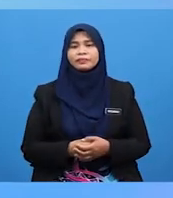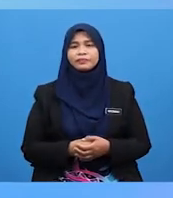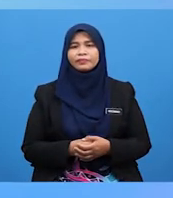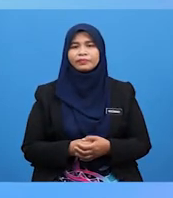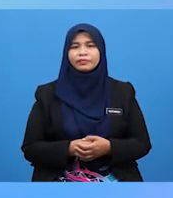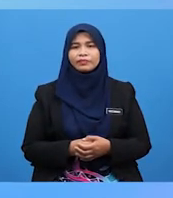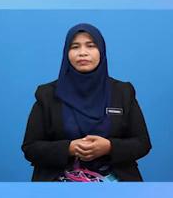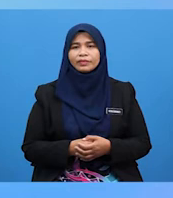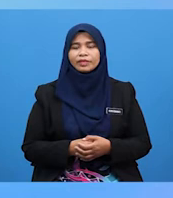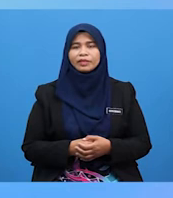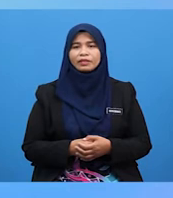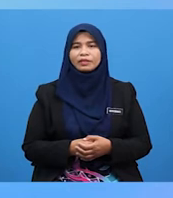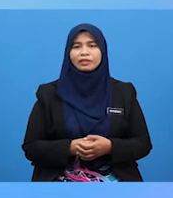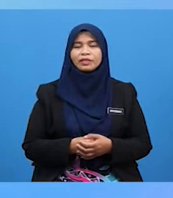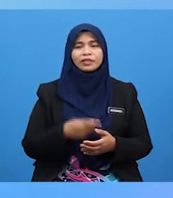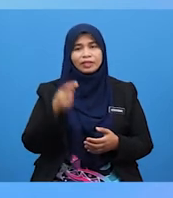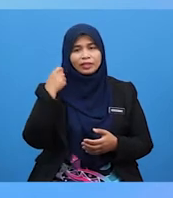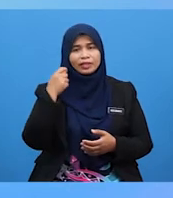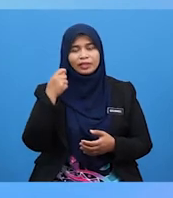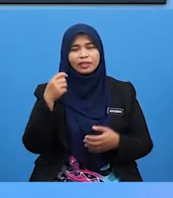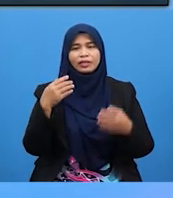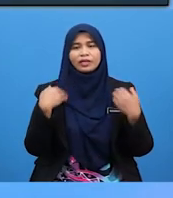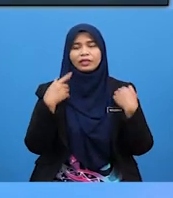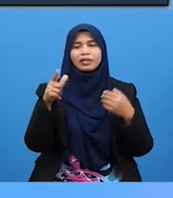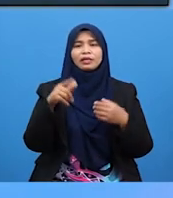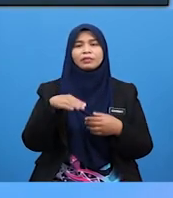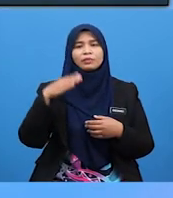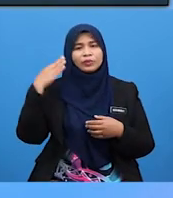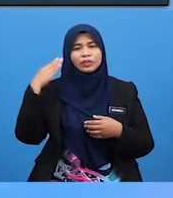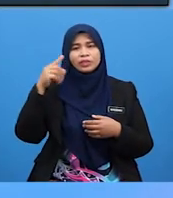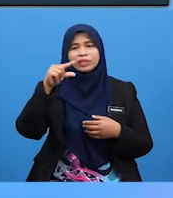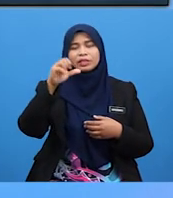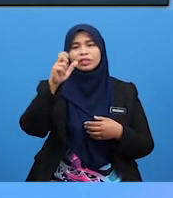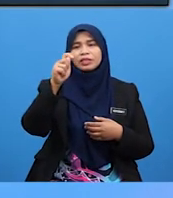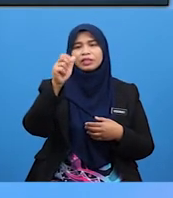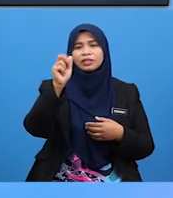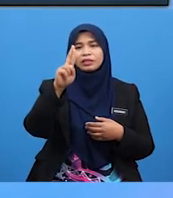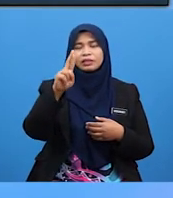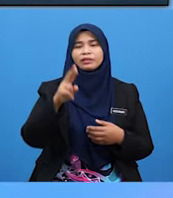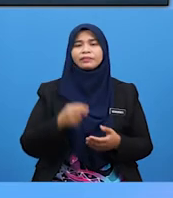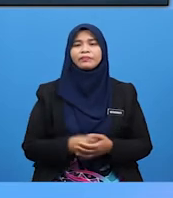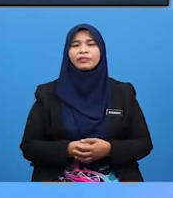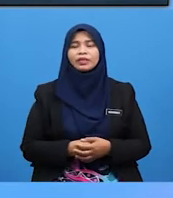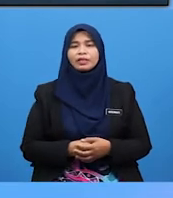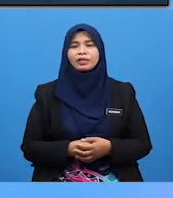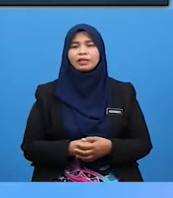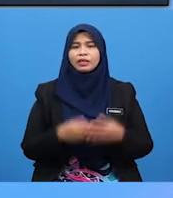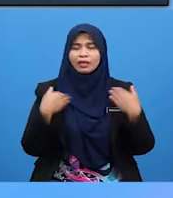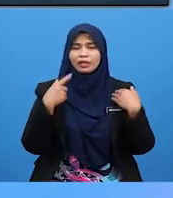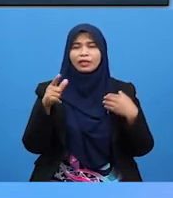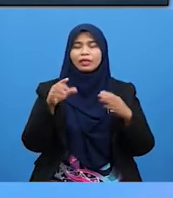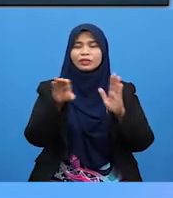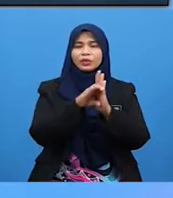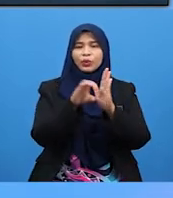Sementar tadi Murid-murid telah mendengar Bunyi gitar. Gitar adalah